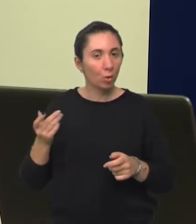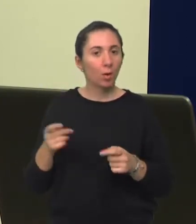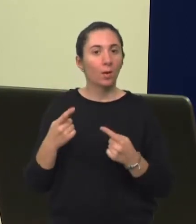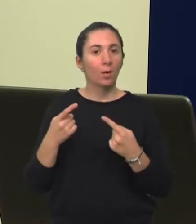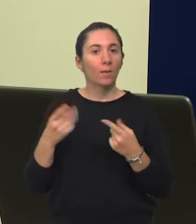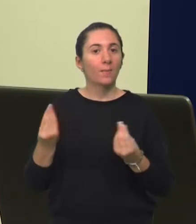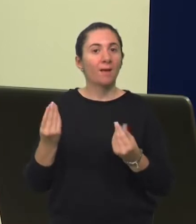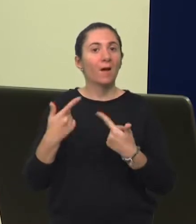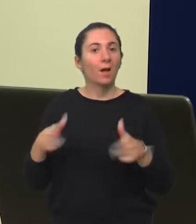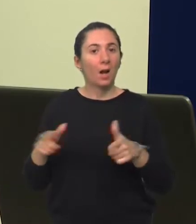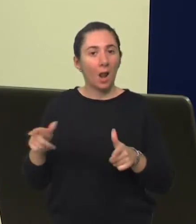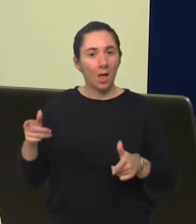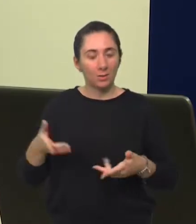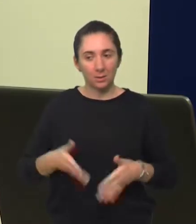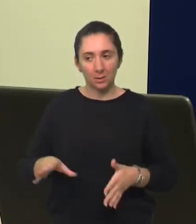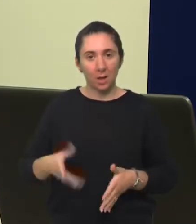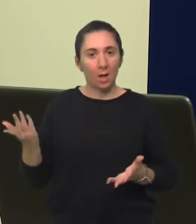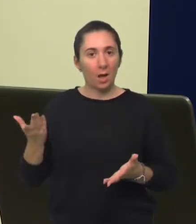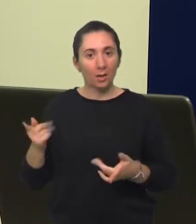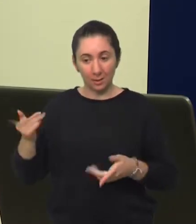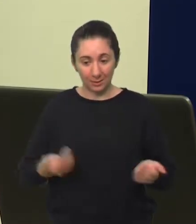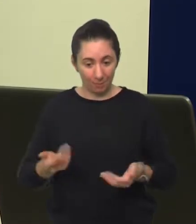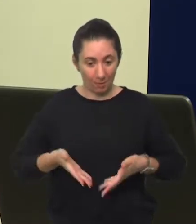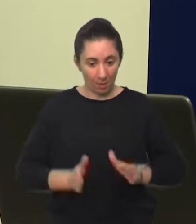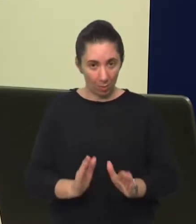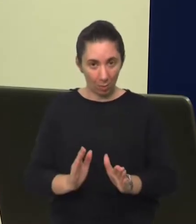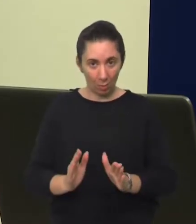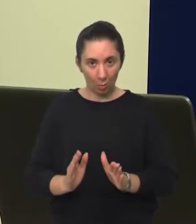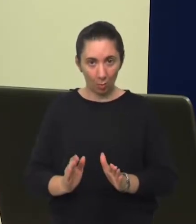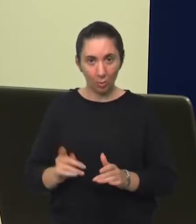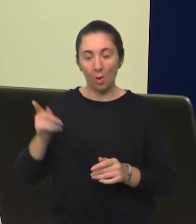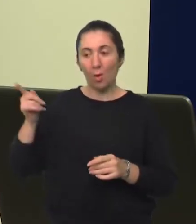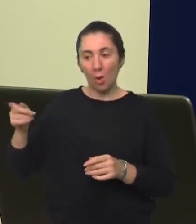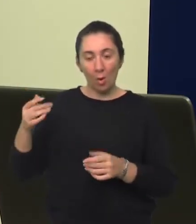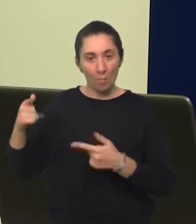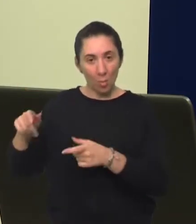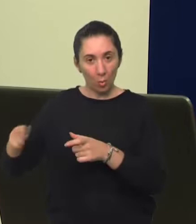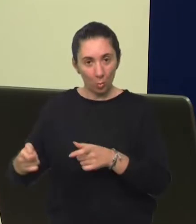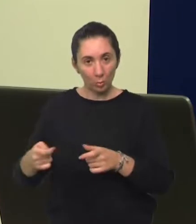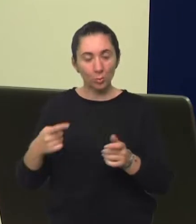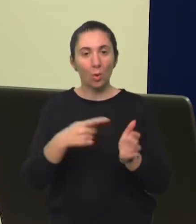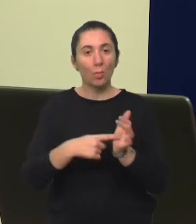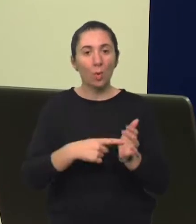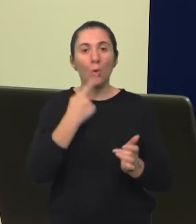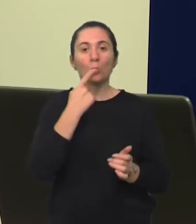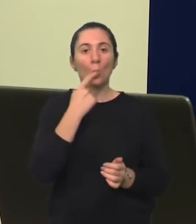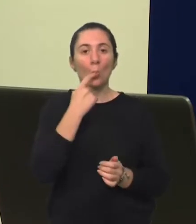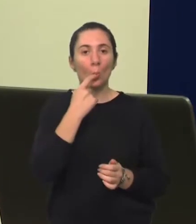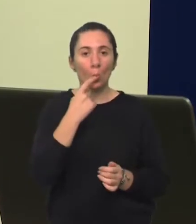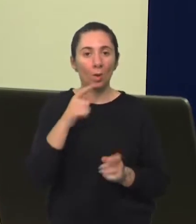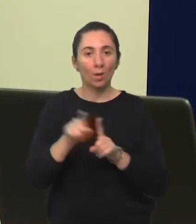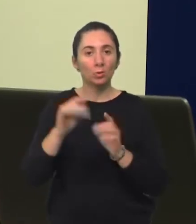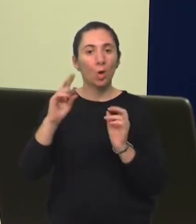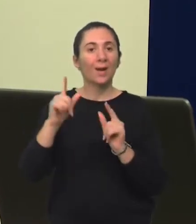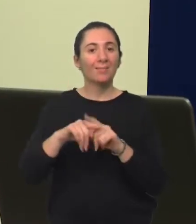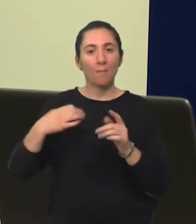određena glazba kada su se rodili, kada su im pustili tu glazbu, odnosno su su ucvalili dudu u tom ritmu. Znači, pokazalo se da su već usvojili